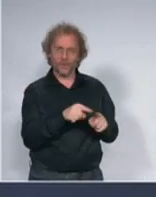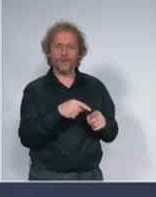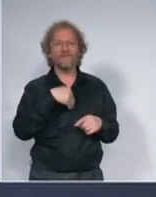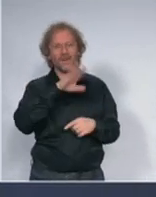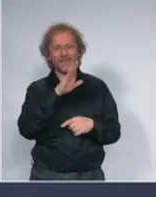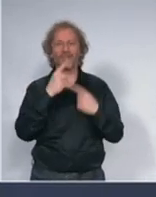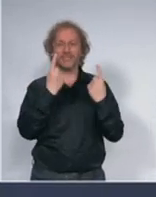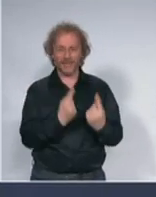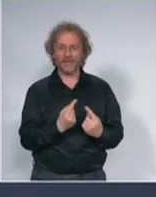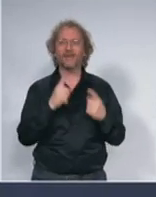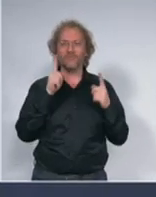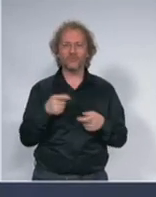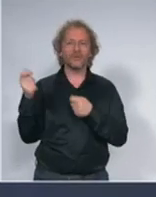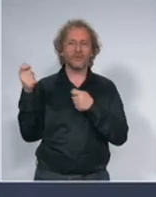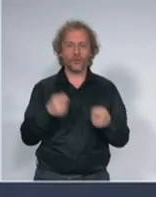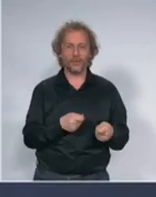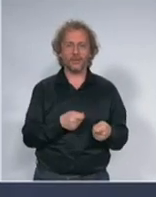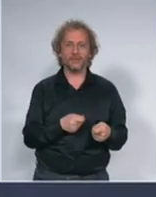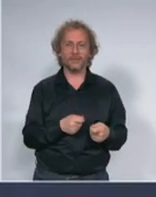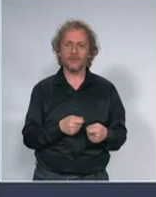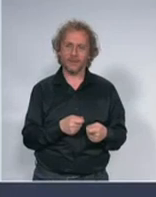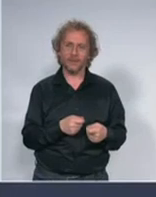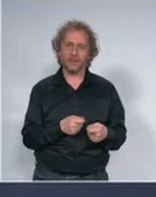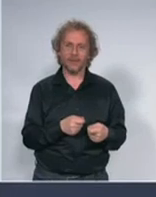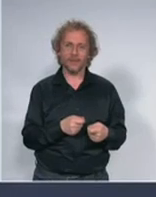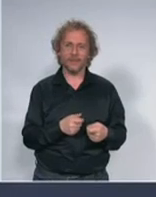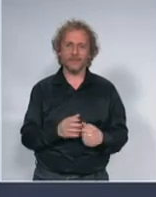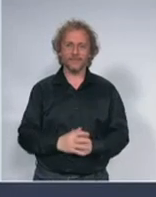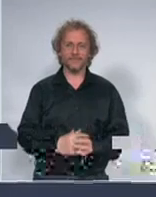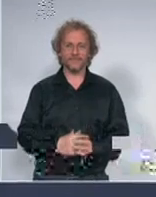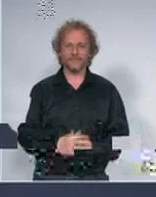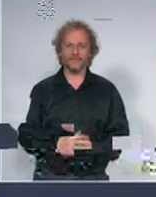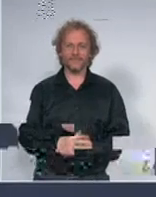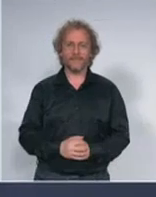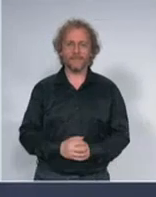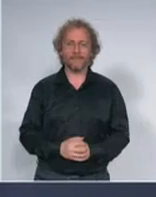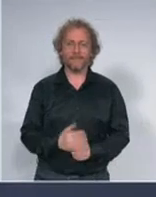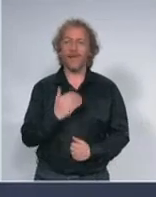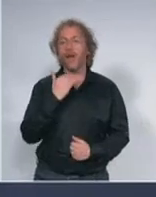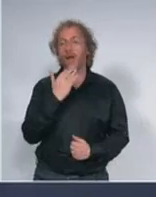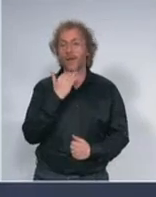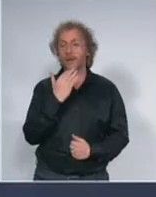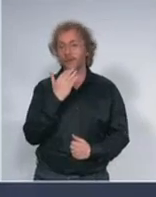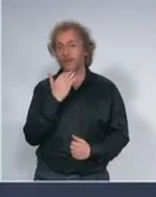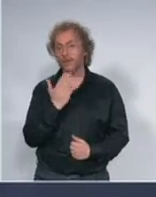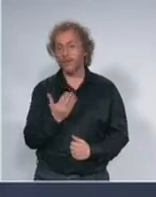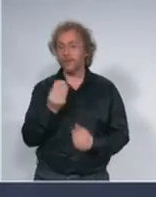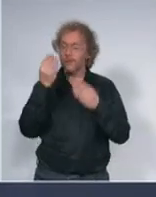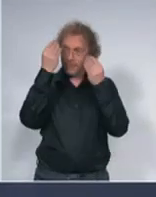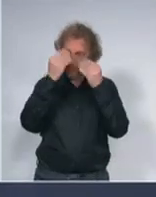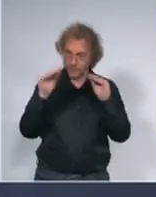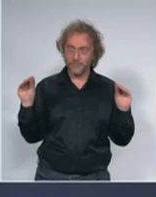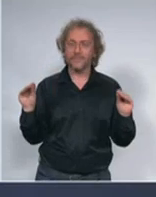može da bude propisano time ukoliko ga objave odnosno potpišu